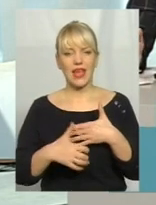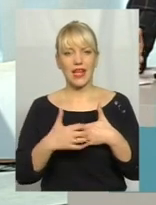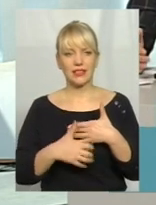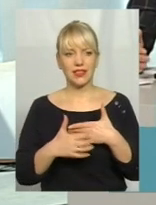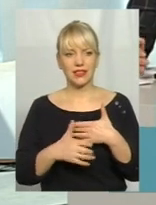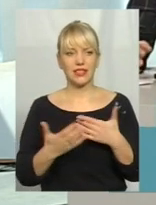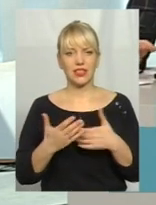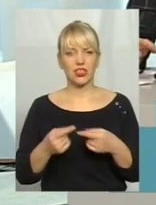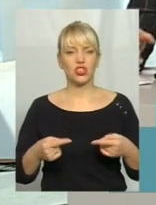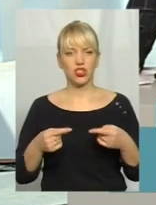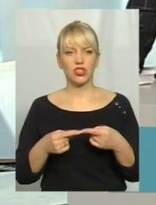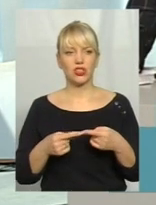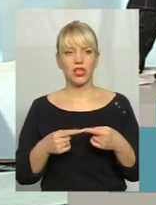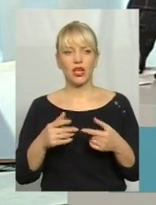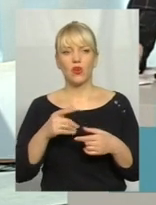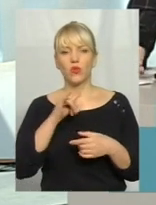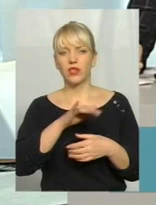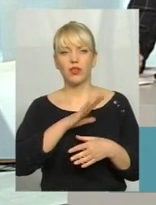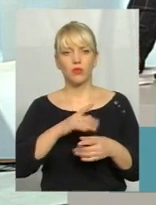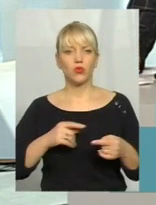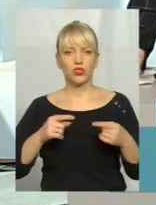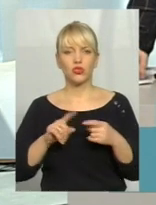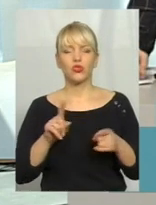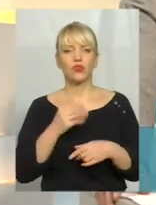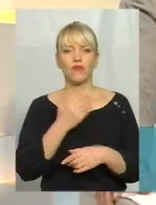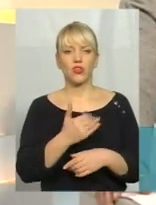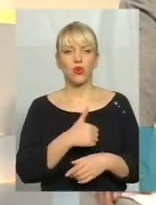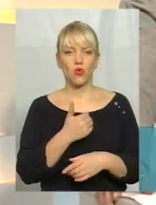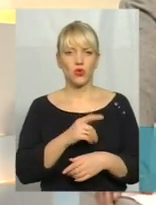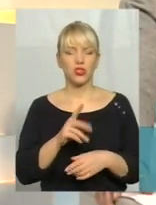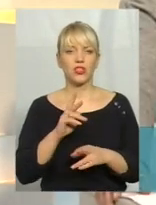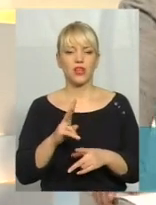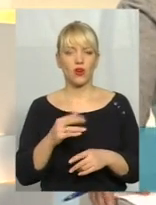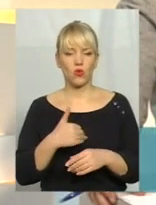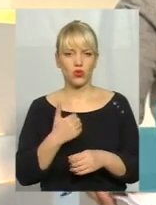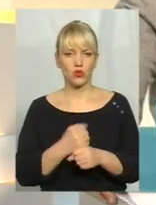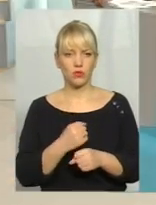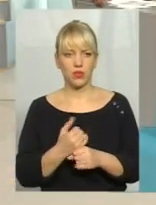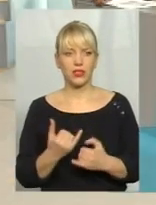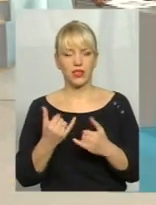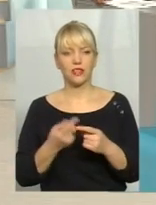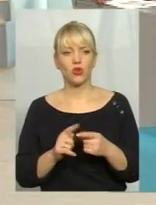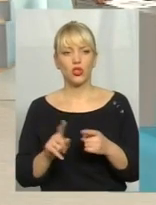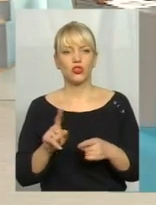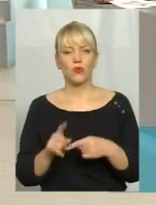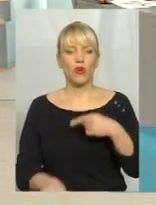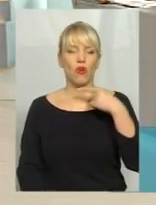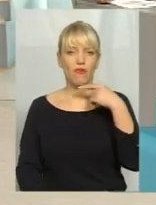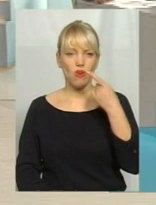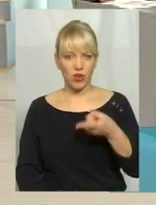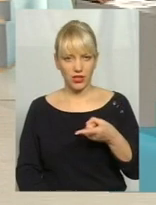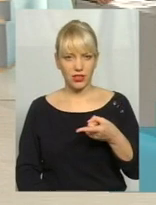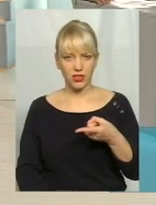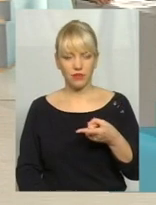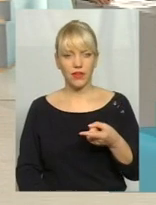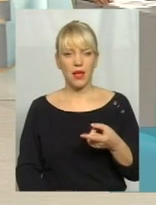в яких було нечітко навіть визначено, що вони хочуть, як вони хочуть робити. Для того, щоб говорити, скажімо,